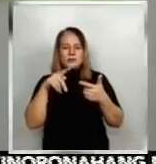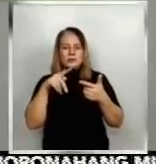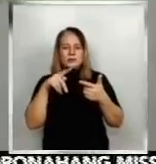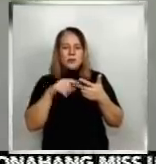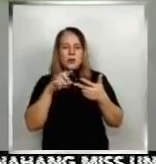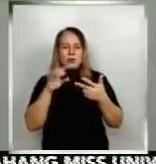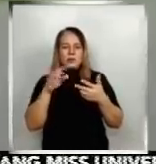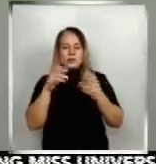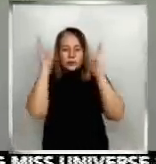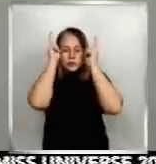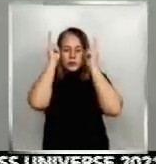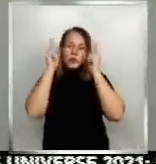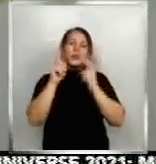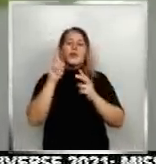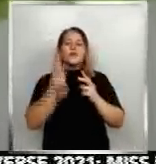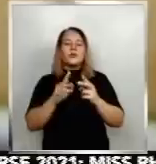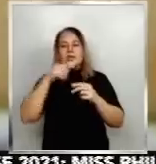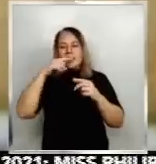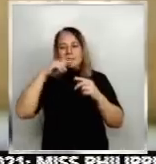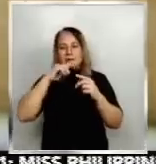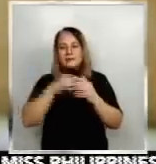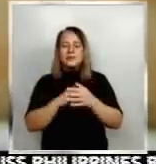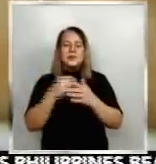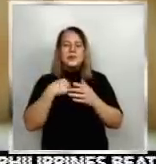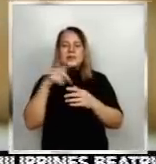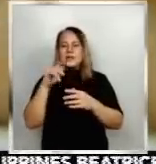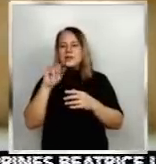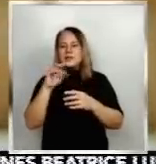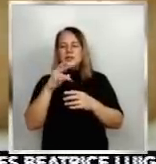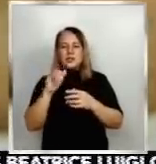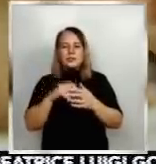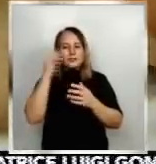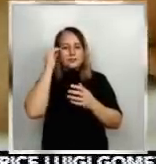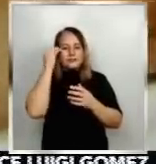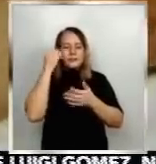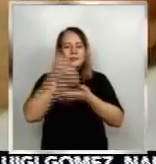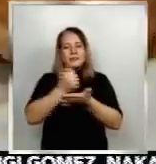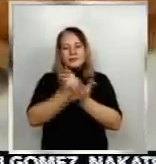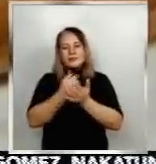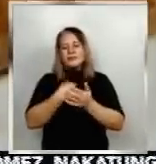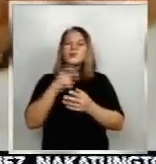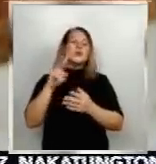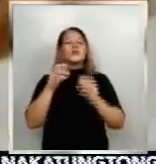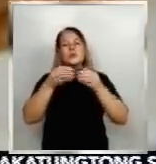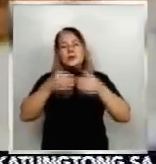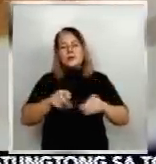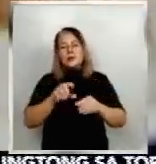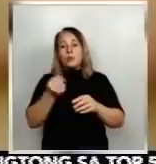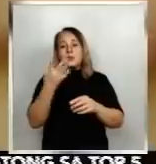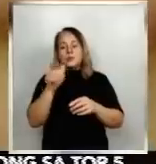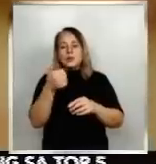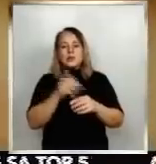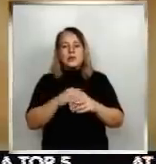gaya ng one-fourth na carrots, isang tali ng quinchay, sibuyas, bawang, dalawang itlog na sampung piso, at harina na limang